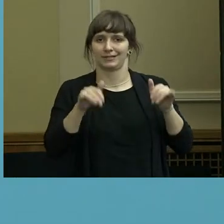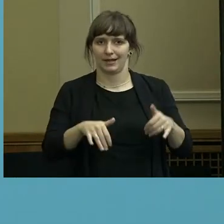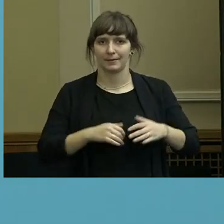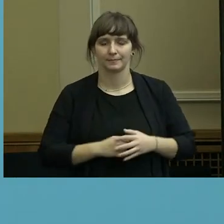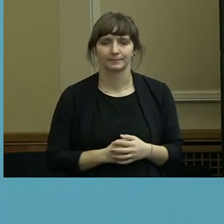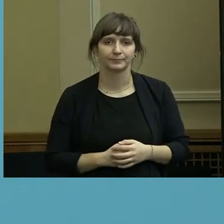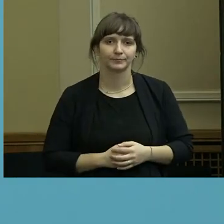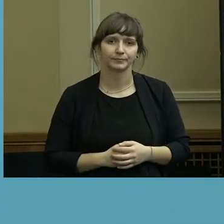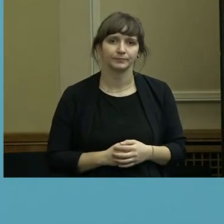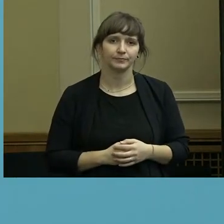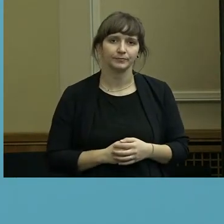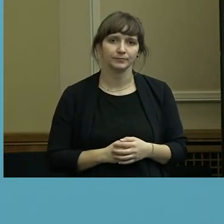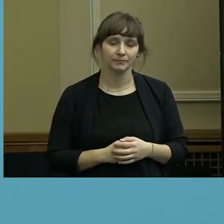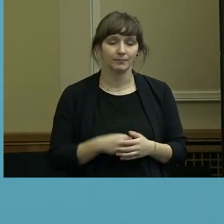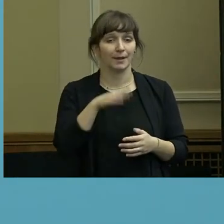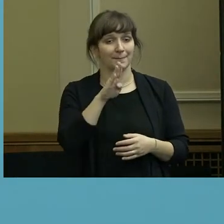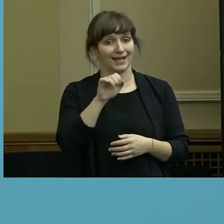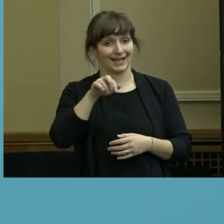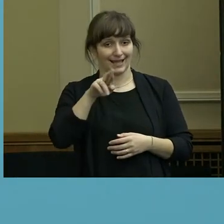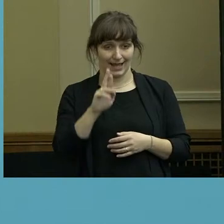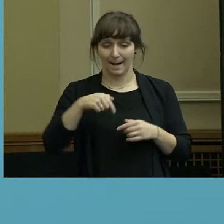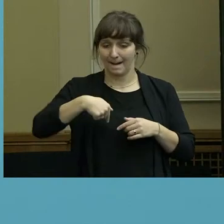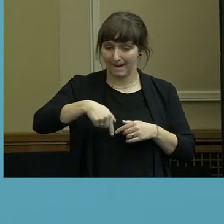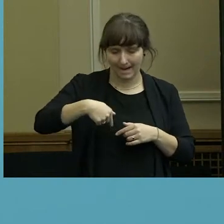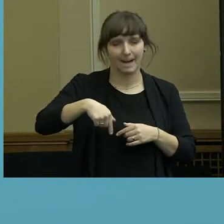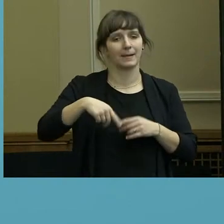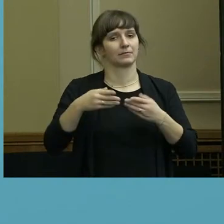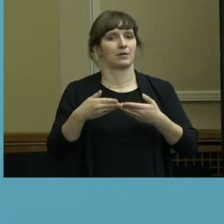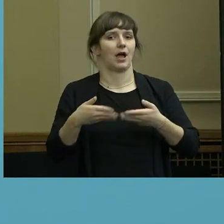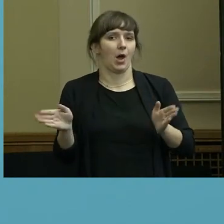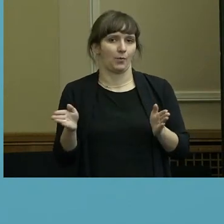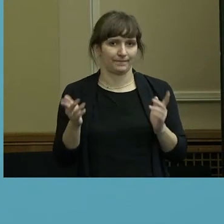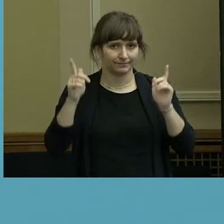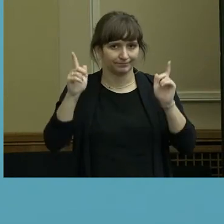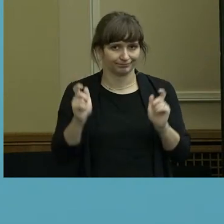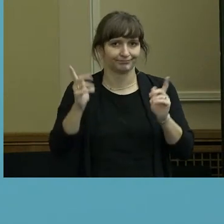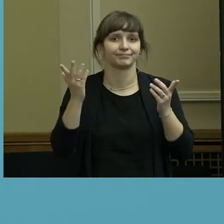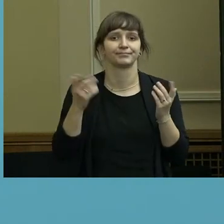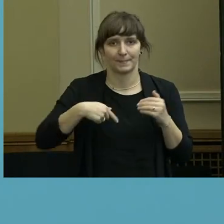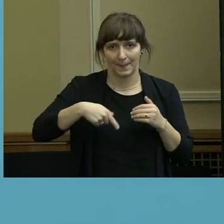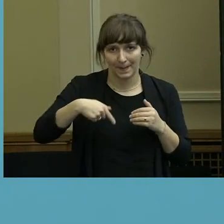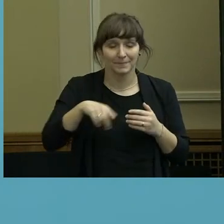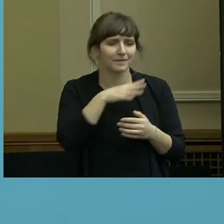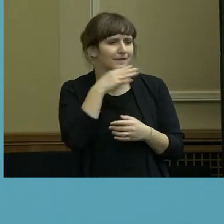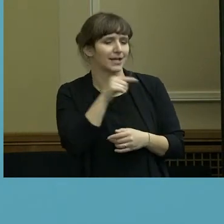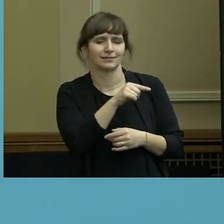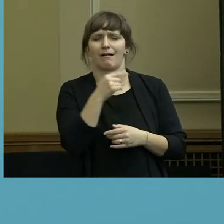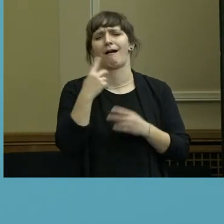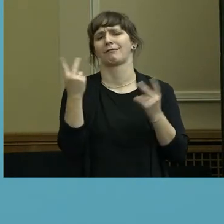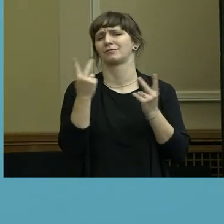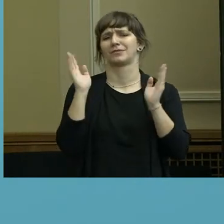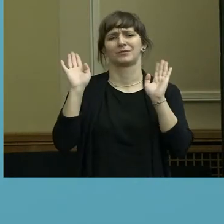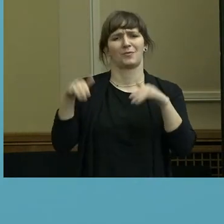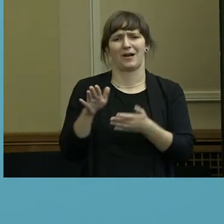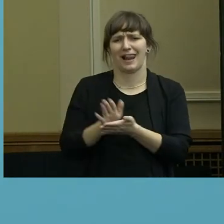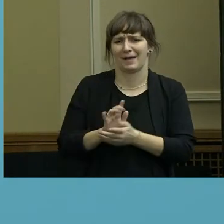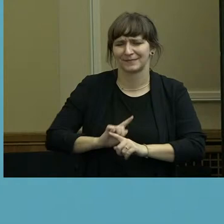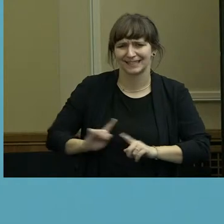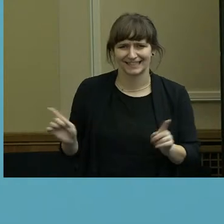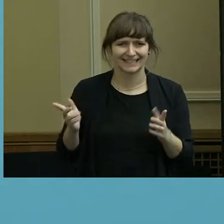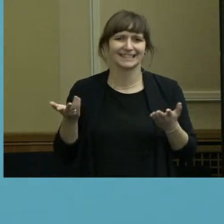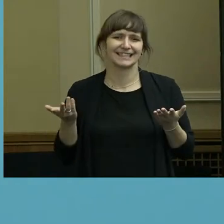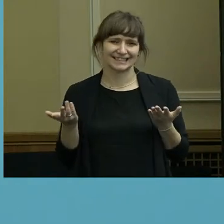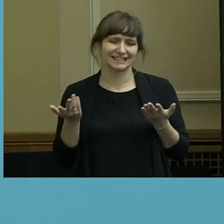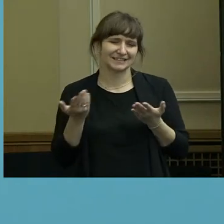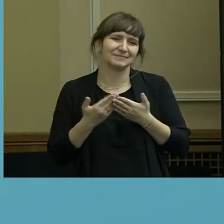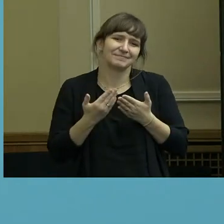Inbetriebnahme des Flughafens steht unmittelbar bevor. Viele haben daran nicht geglaubt. Wenn wir also auch noch mal reden, die